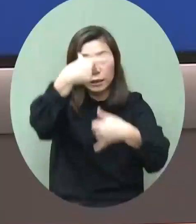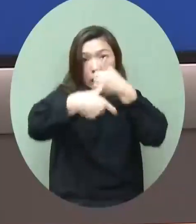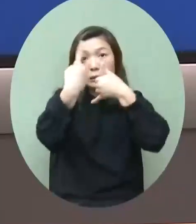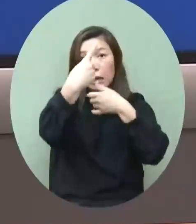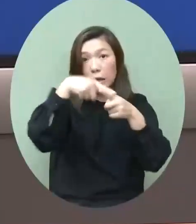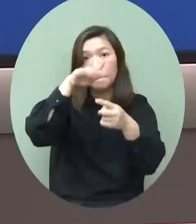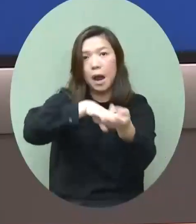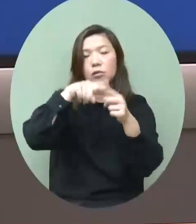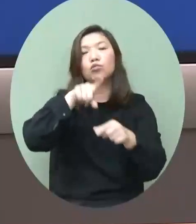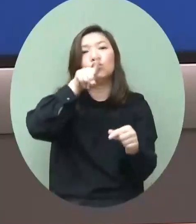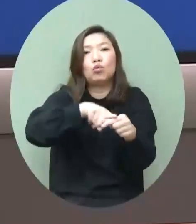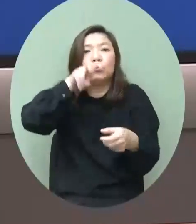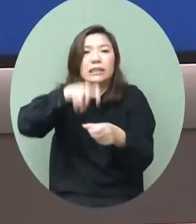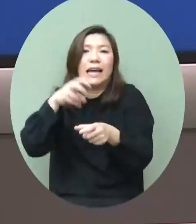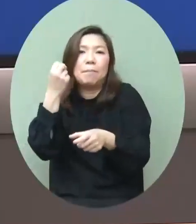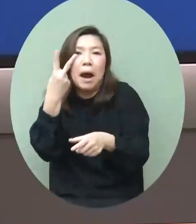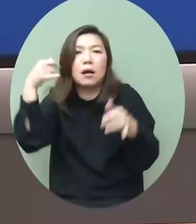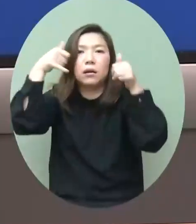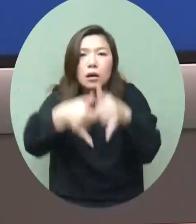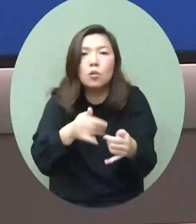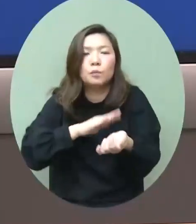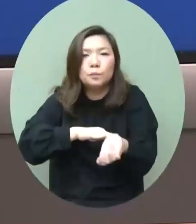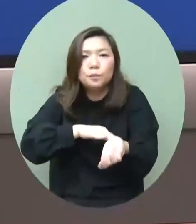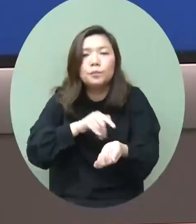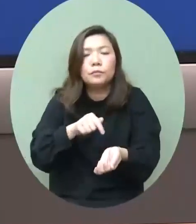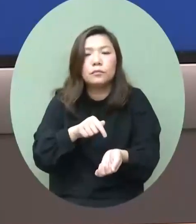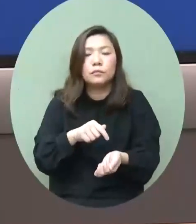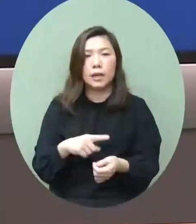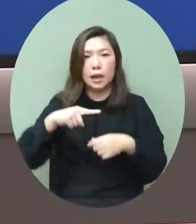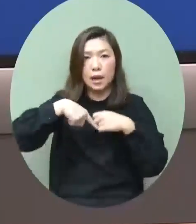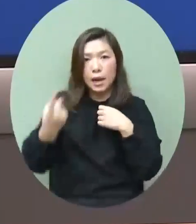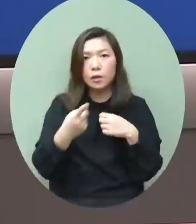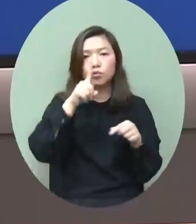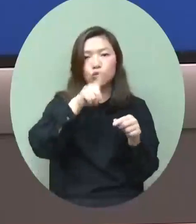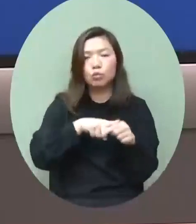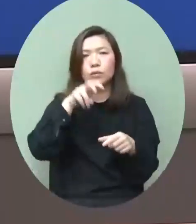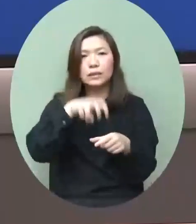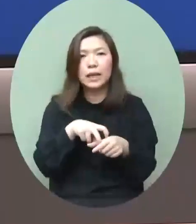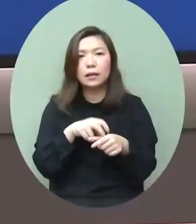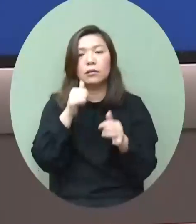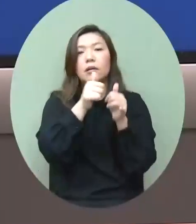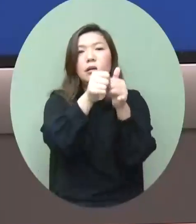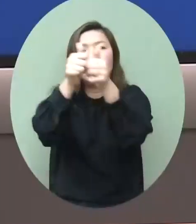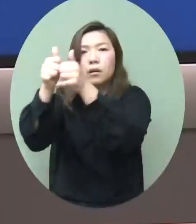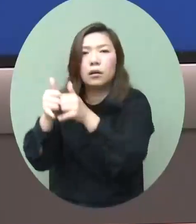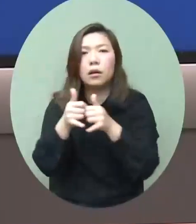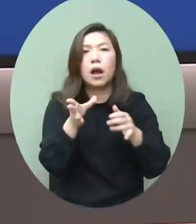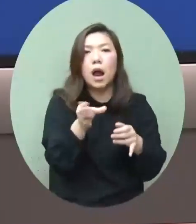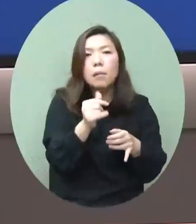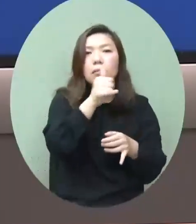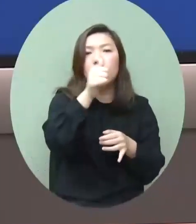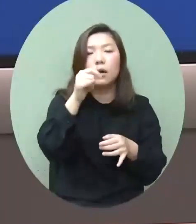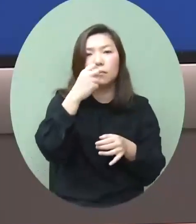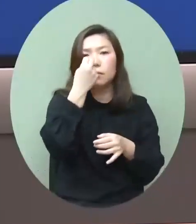是中西醫一起去匯診另一個就是中西醫一起巡訪一起